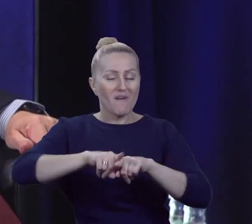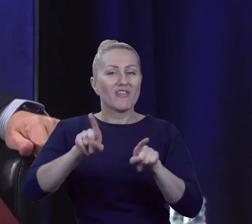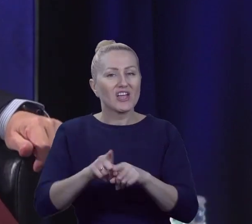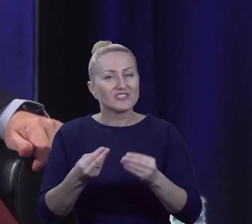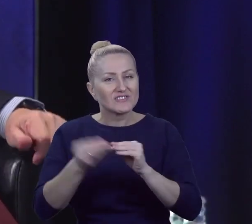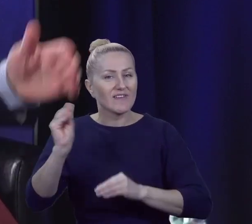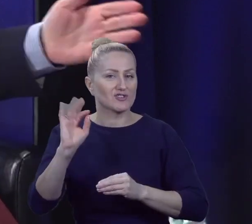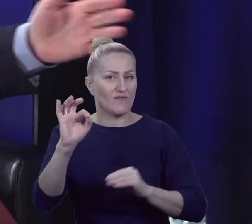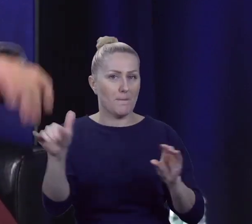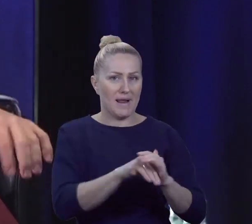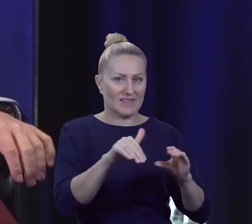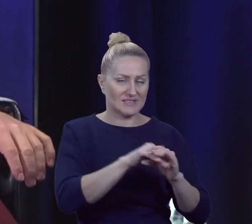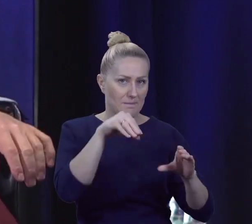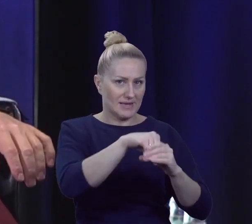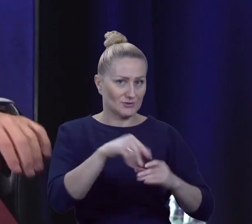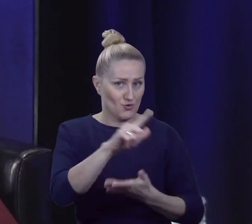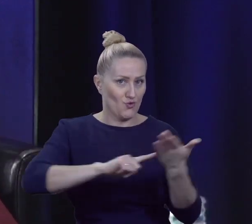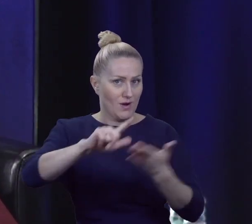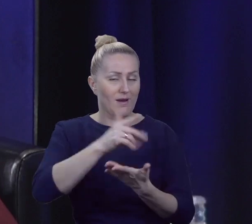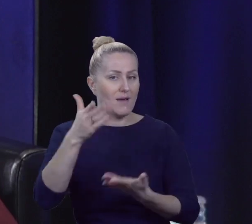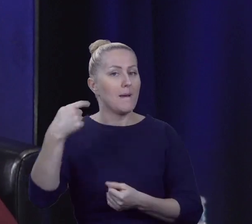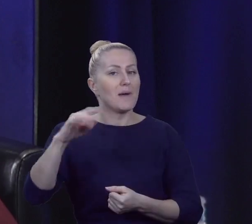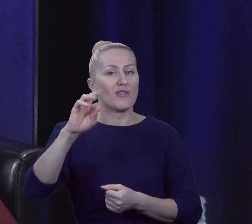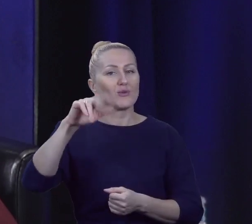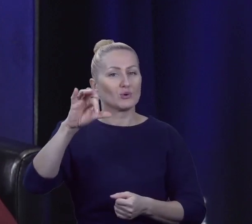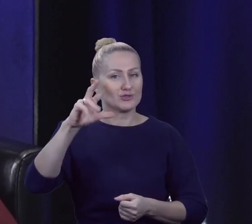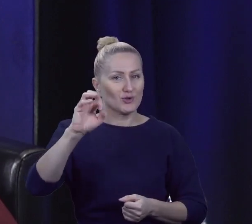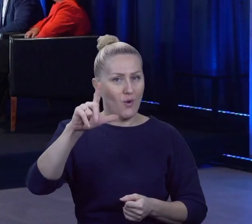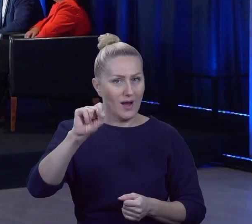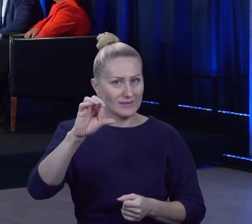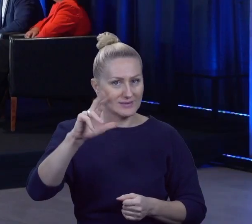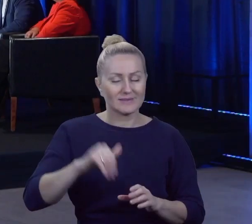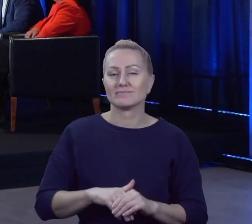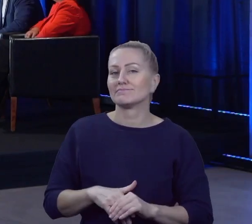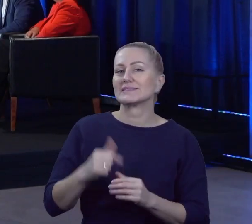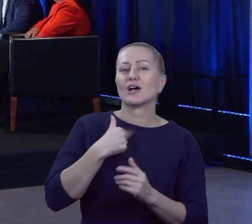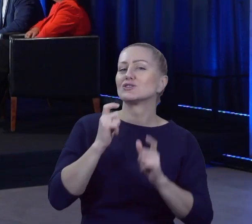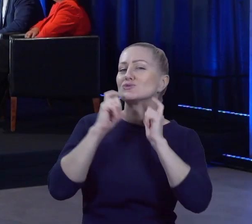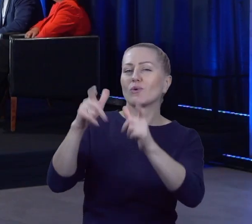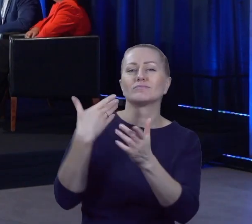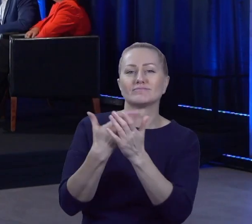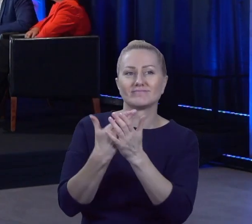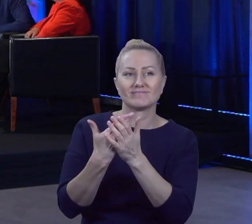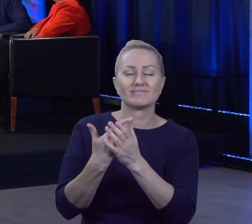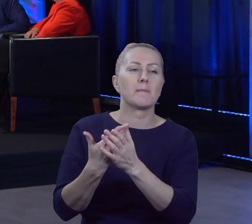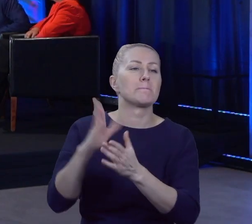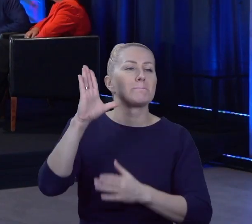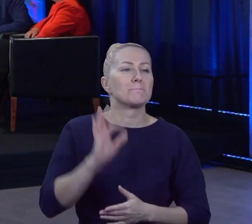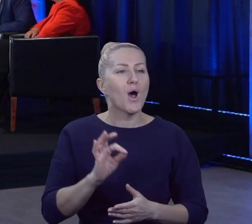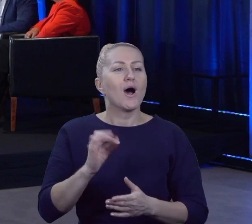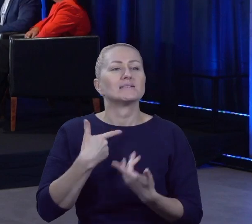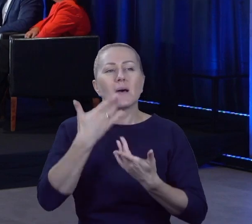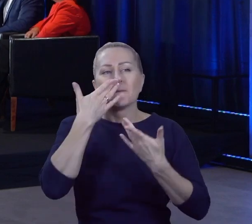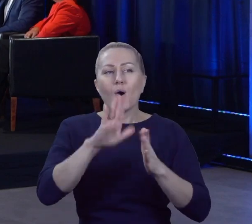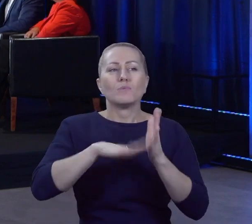lokalnej. Pan prezydent Roskalacki się, zapraszam. Tak, zgłosiłem się dlatego, że chciałem powiedzieć, że na przykładzie tych moich dziesięciu